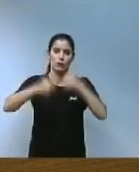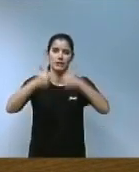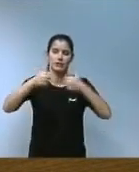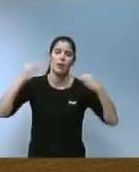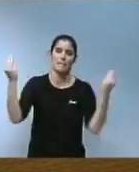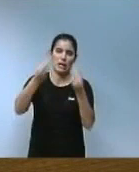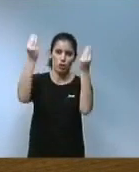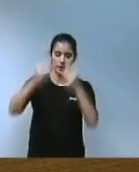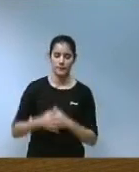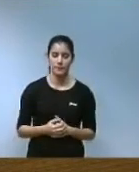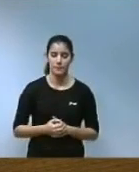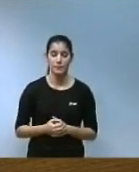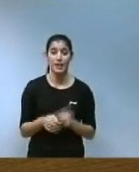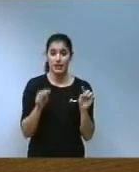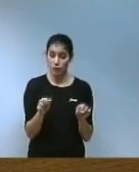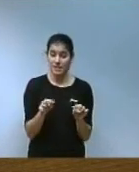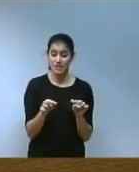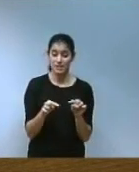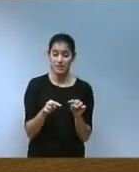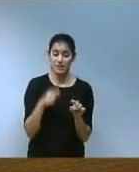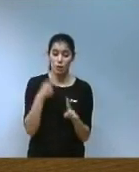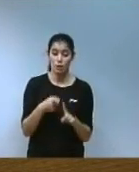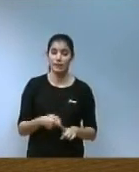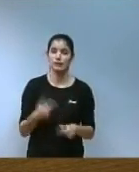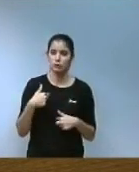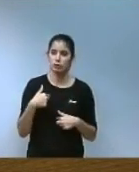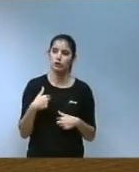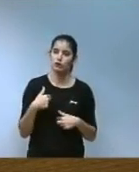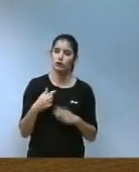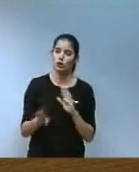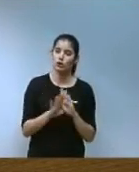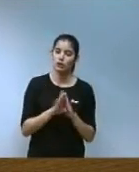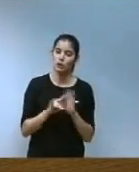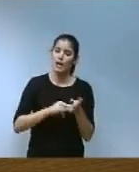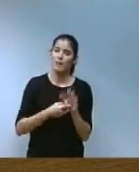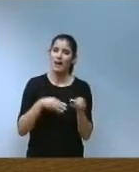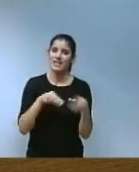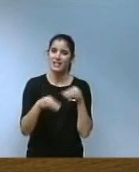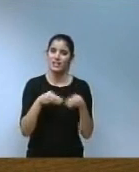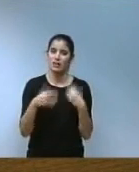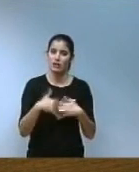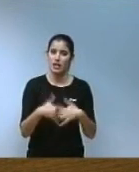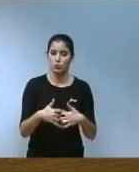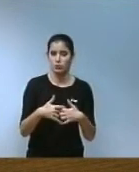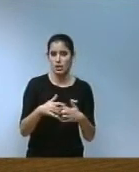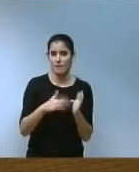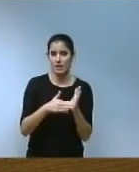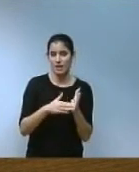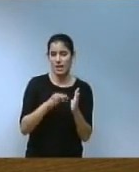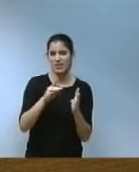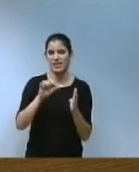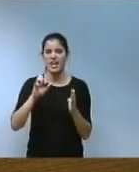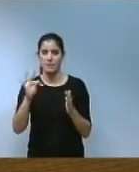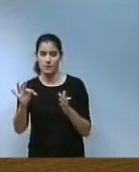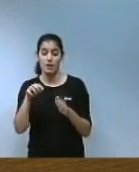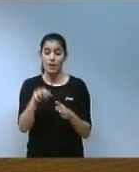les empreses. Amb aquestes claus abordarem el desplegament i seguiment del pla estratègic de la indústria valenciana, el PEIF, l'eix que